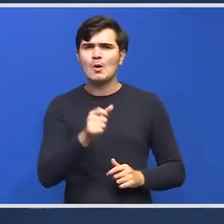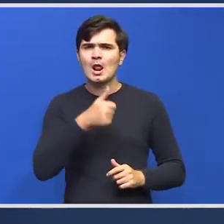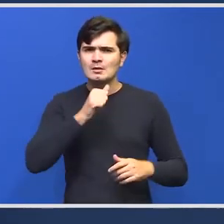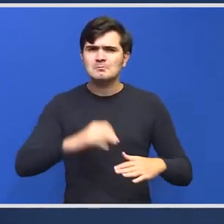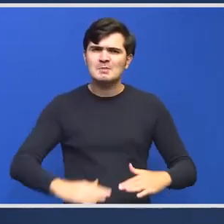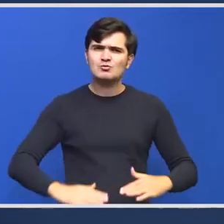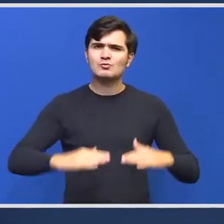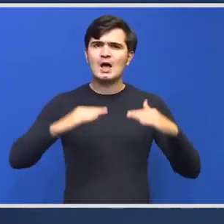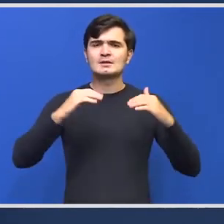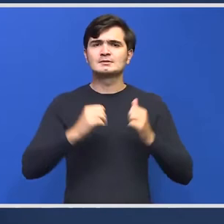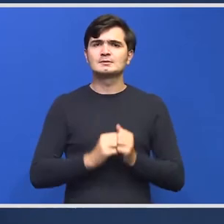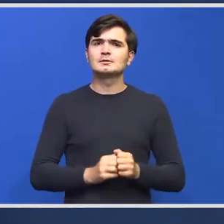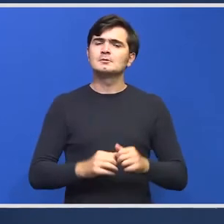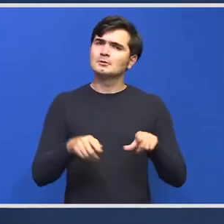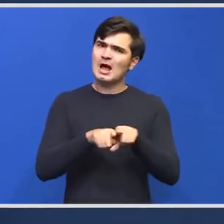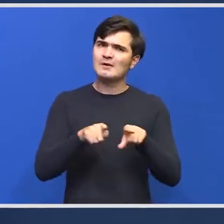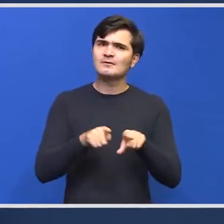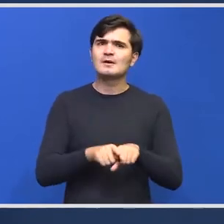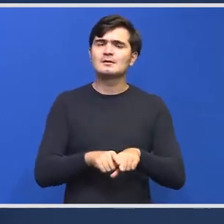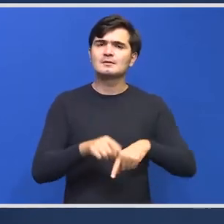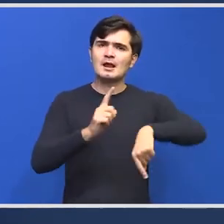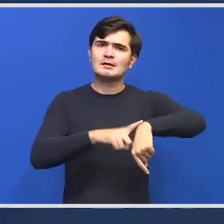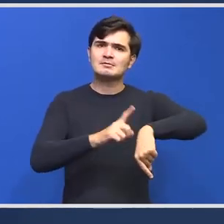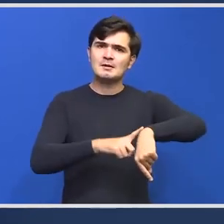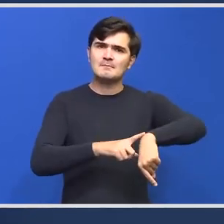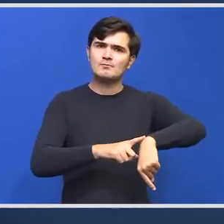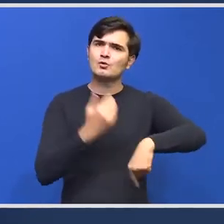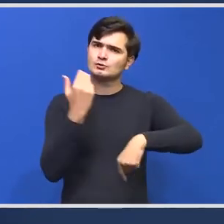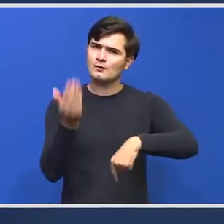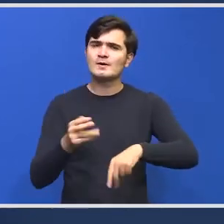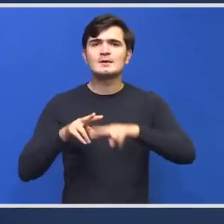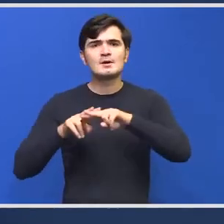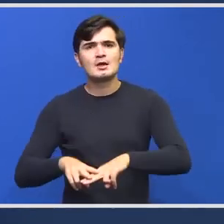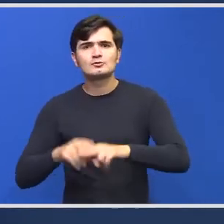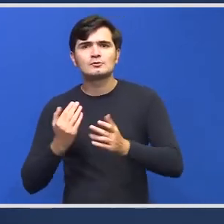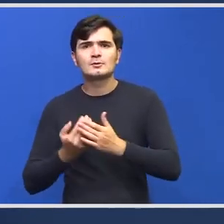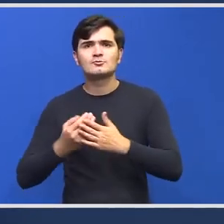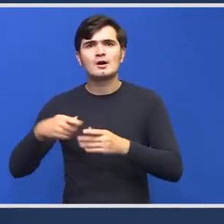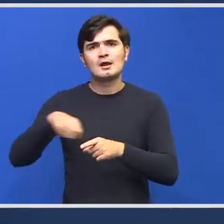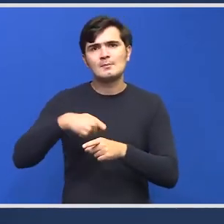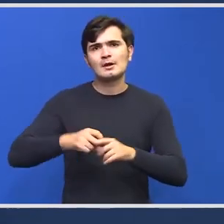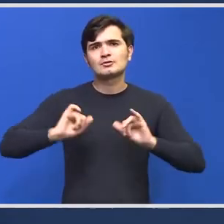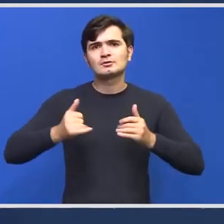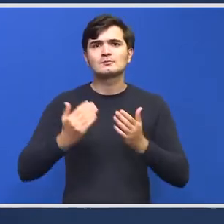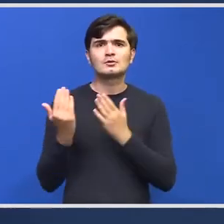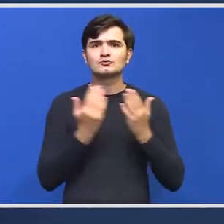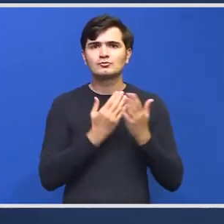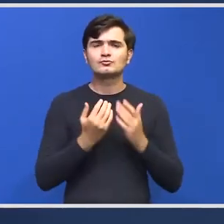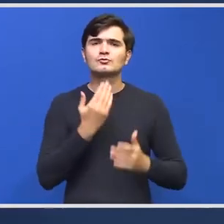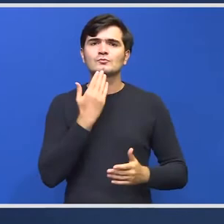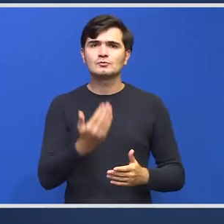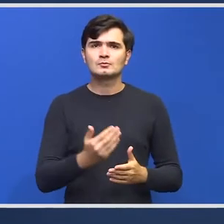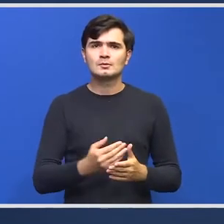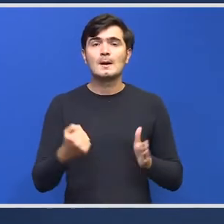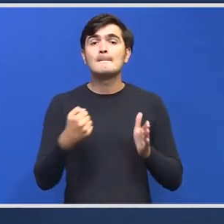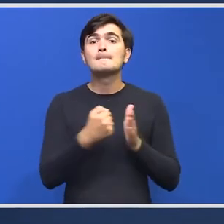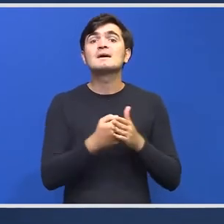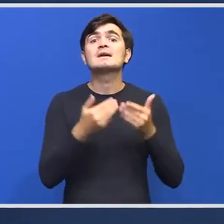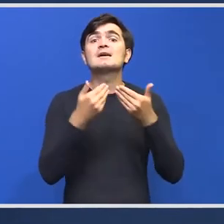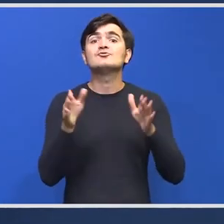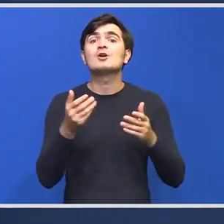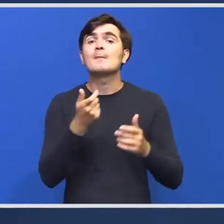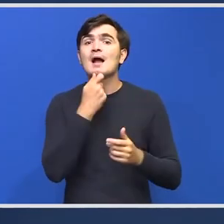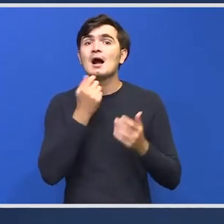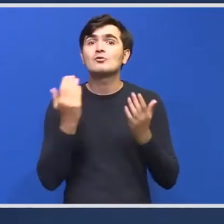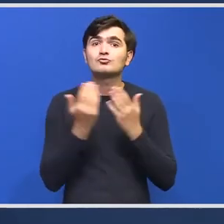inundaților. Vom acorda în timp resursele pentru a repara și ceea ce se întâmplă cu aceste școli. Vă mulțumesc fi reparate până la începutul anului școlar, asta